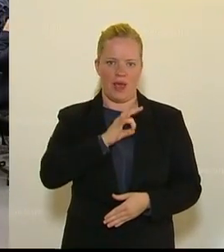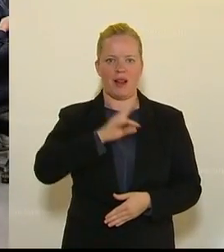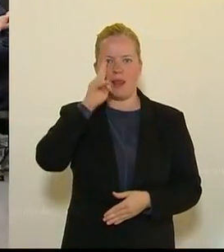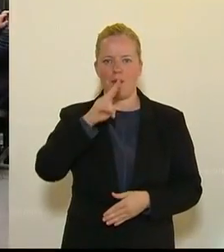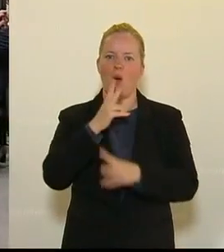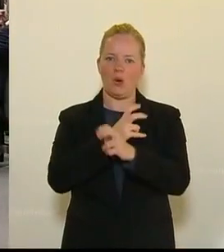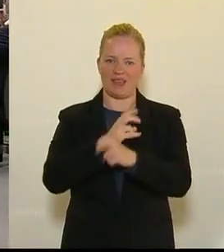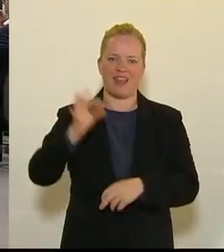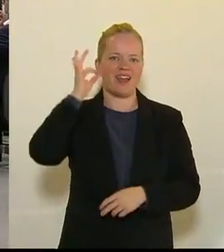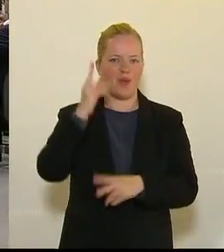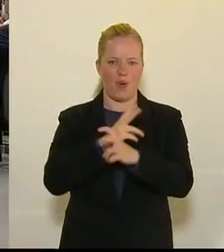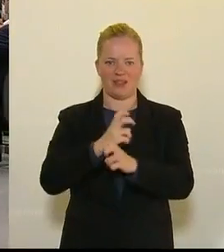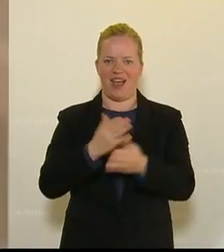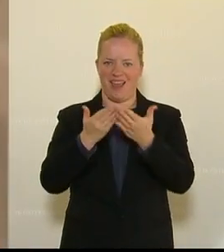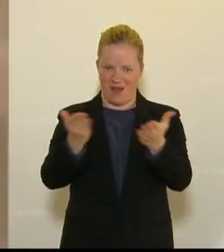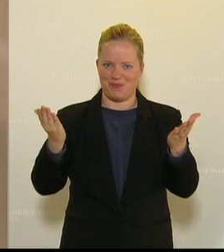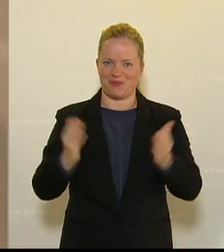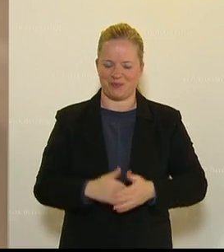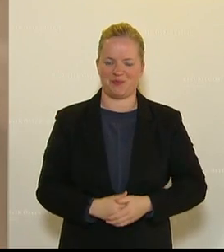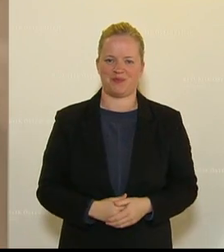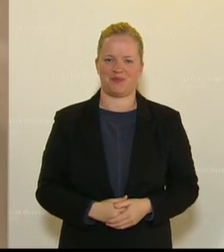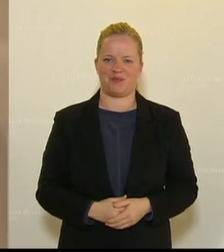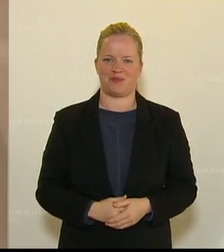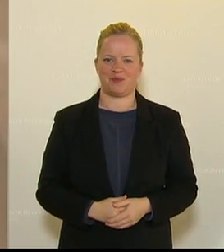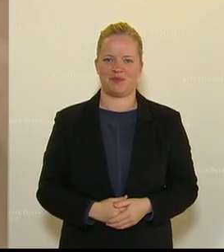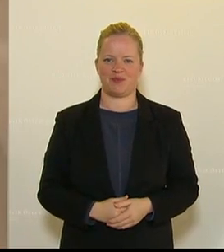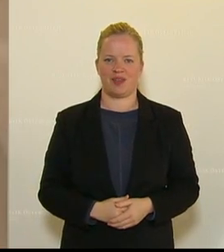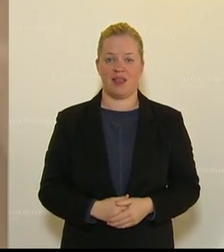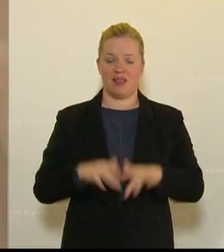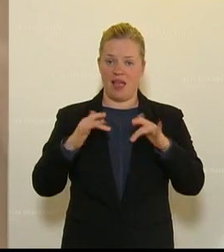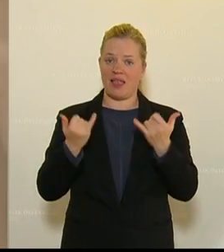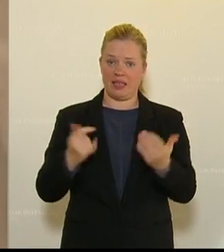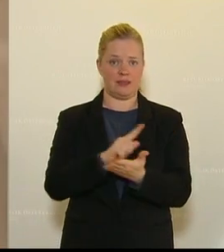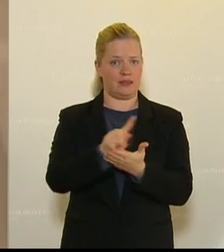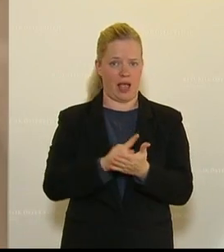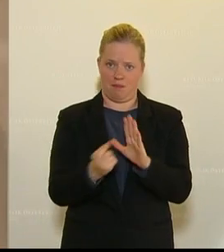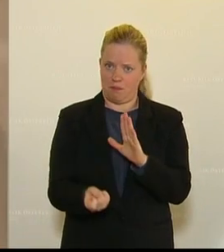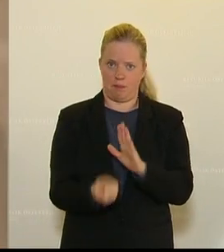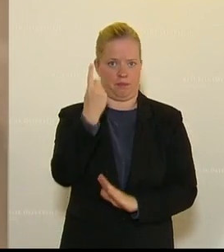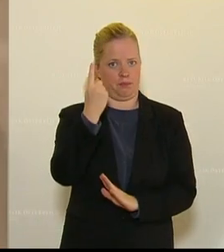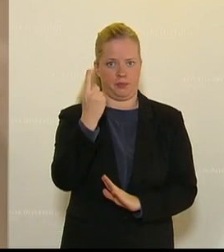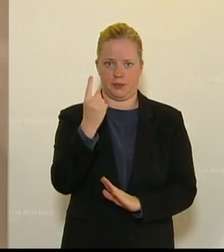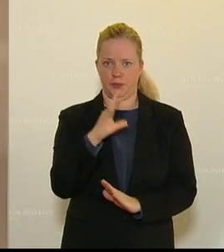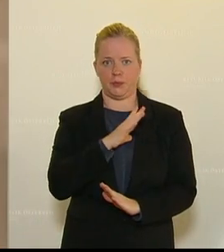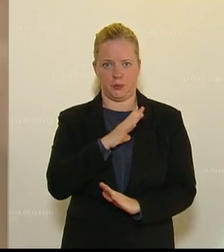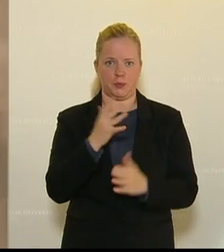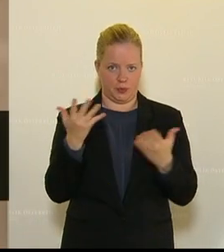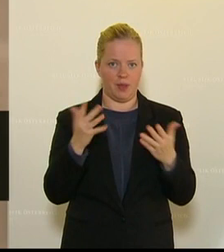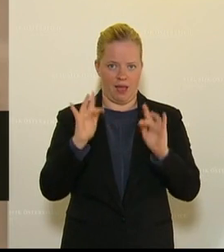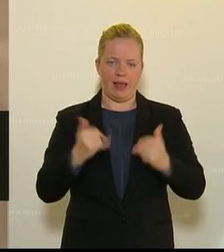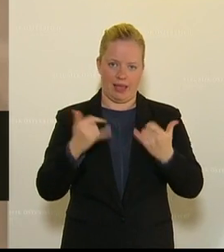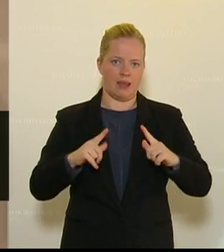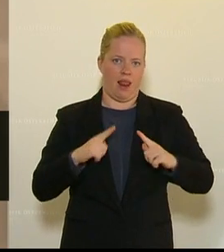Österreicherinnen und Österreicher, es ist eine außergewöhnliche Zeit, in der wir gerade leben.